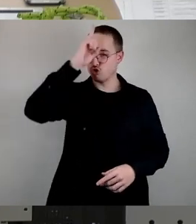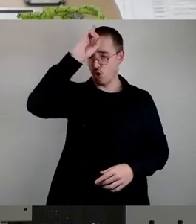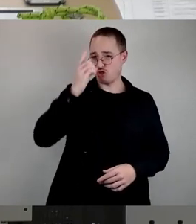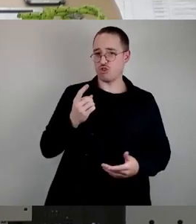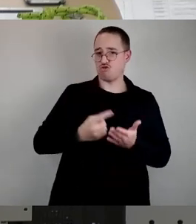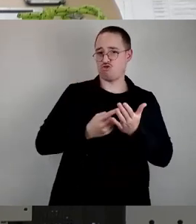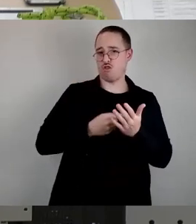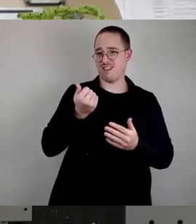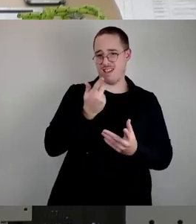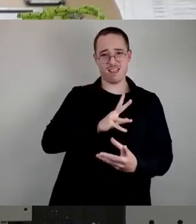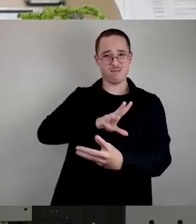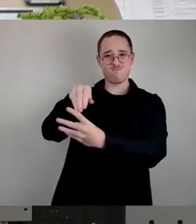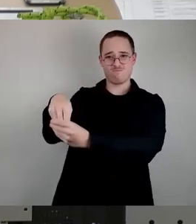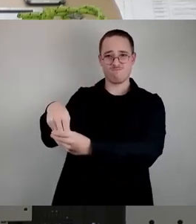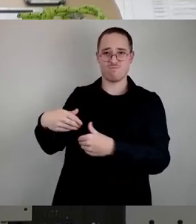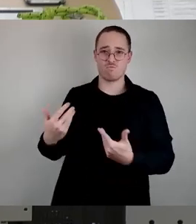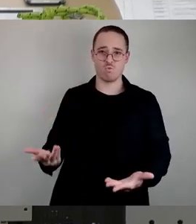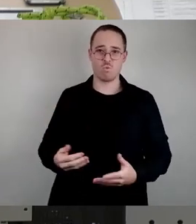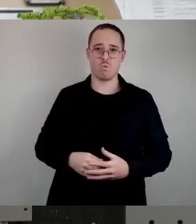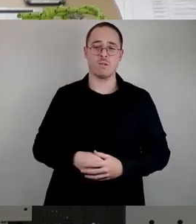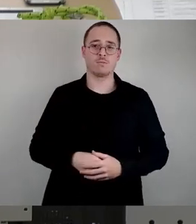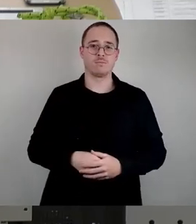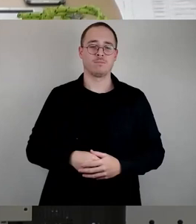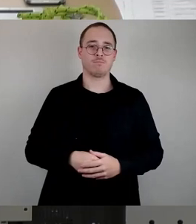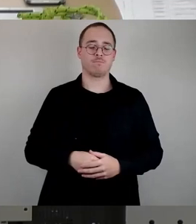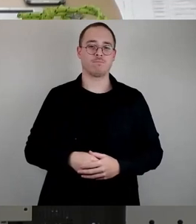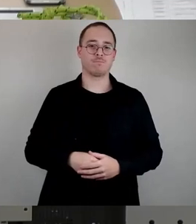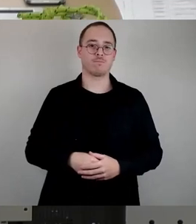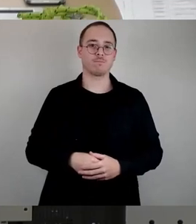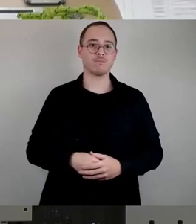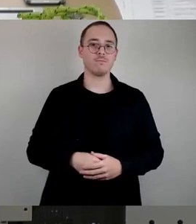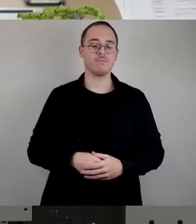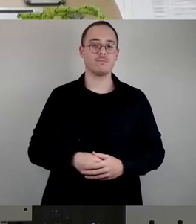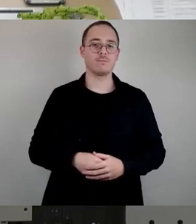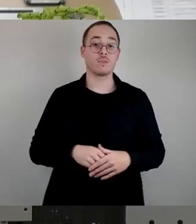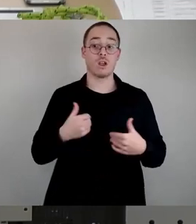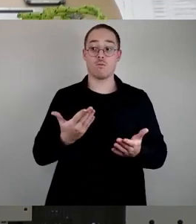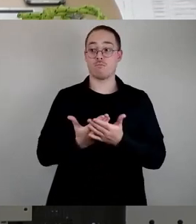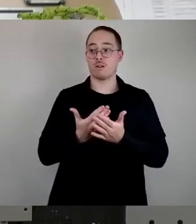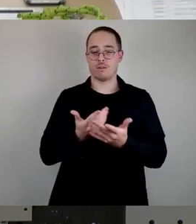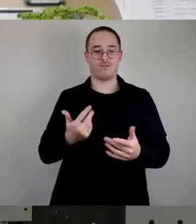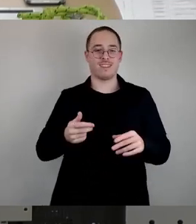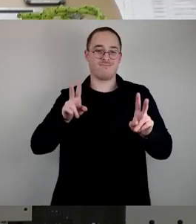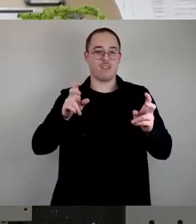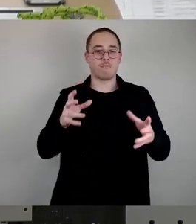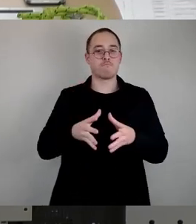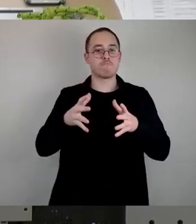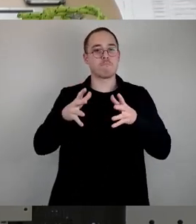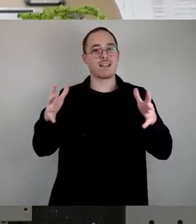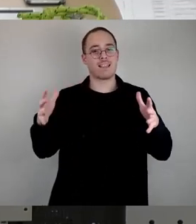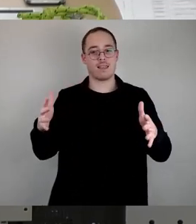noch offenkundiger, die von den Grünen bejubelte und gar forcierte Masseneinwanderung von Antisemiten. Die Folgen dieser